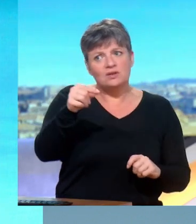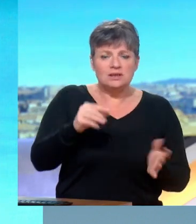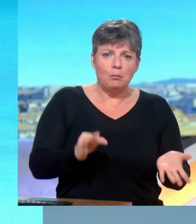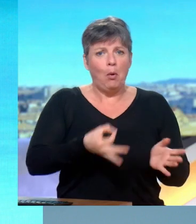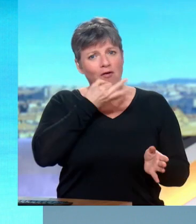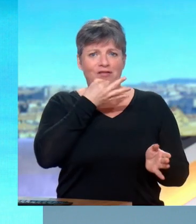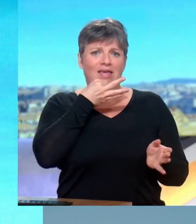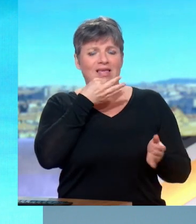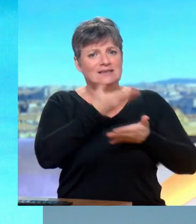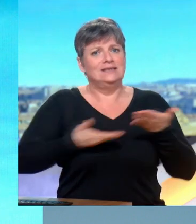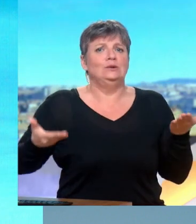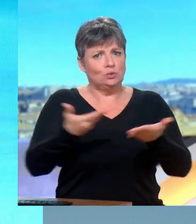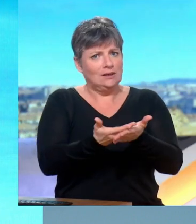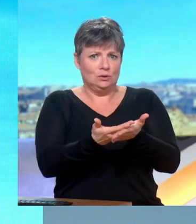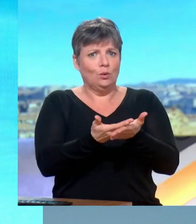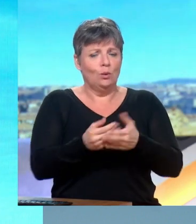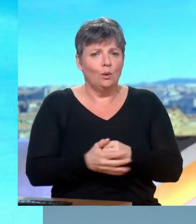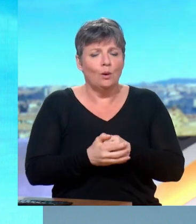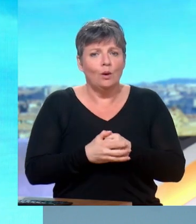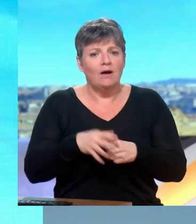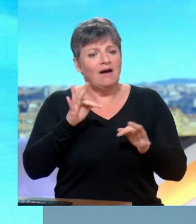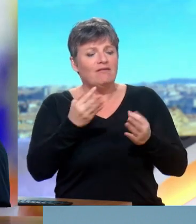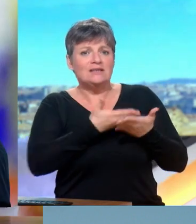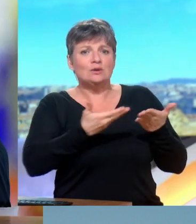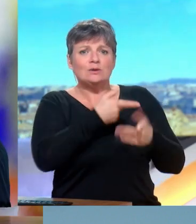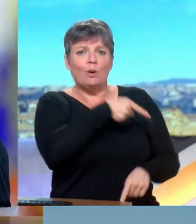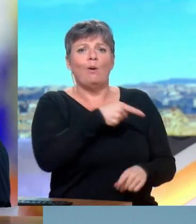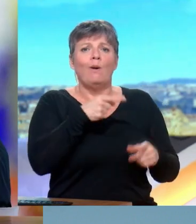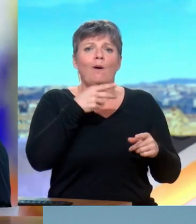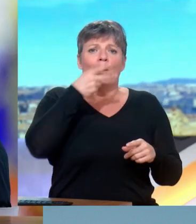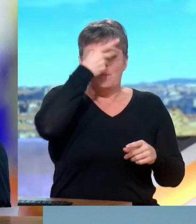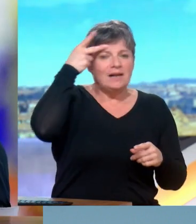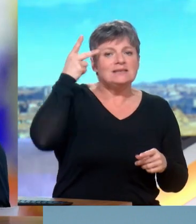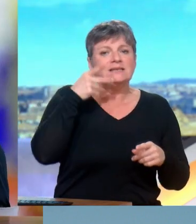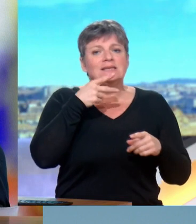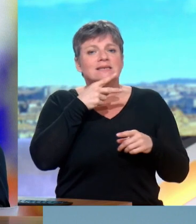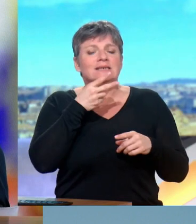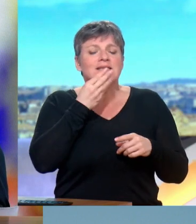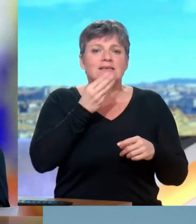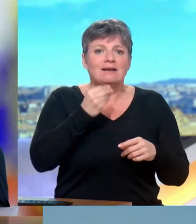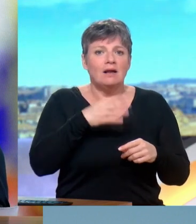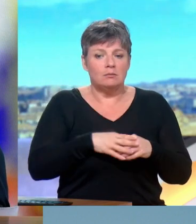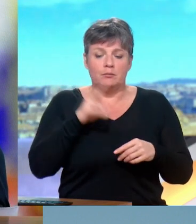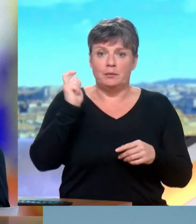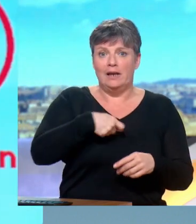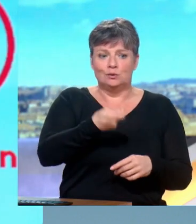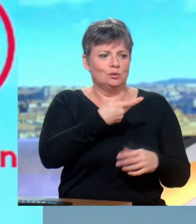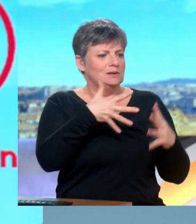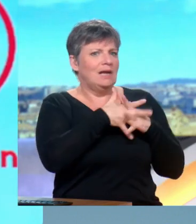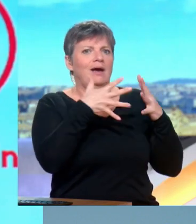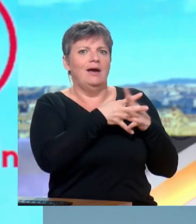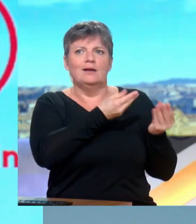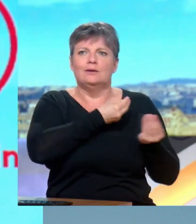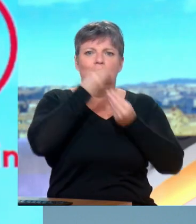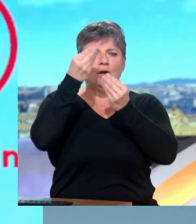objectivement profit de la situation au Proche-Orient aujourd'hui ? Il est évident que cette guerre est une bénédiction absolue